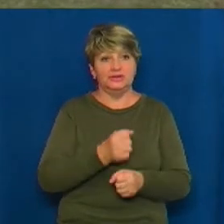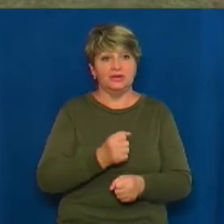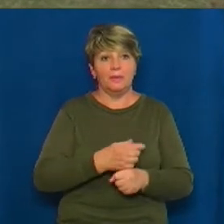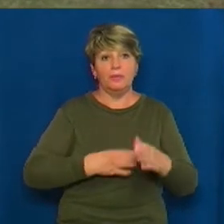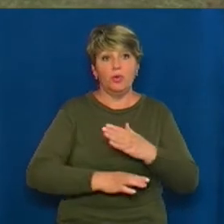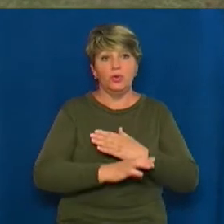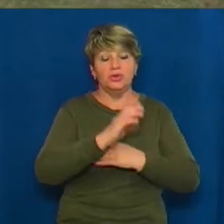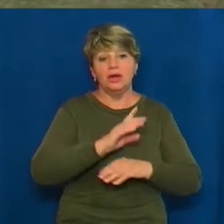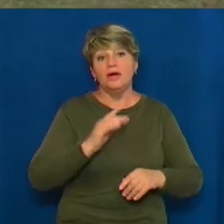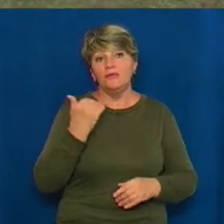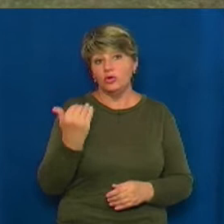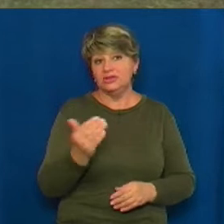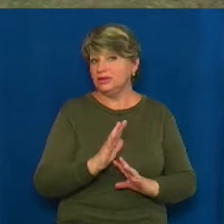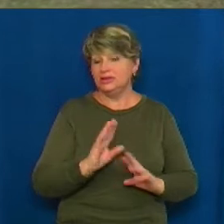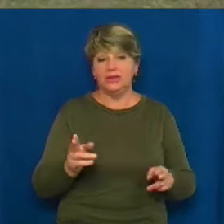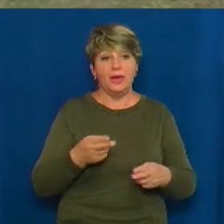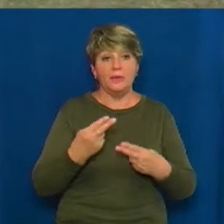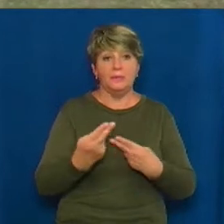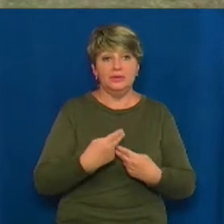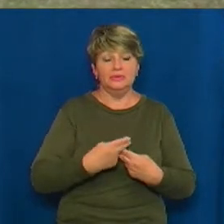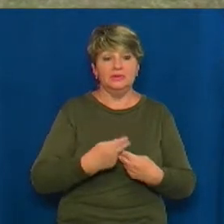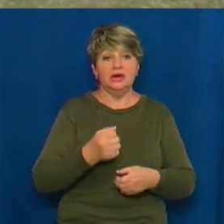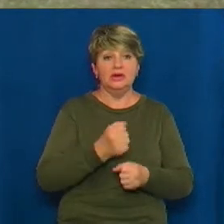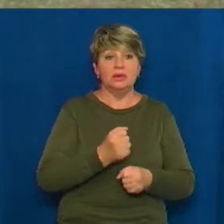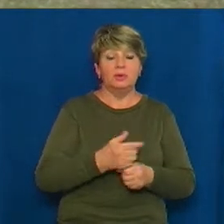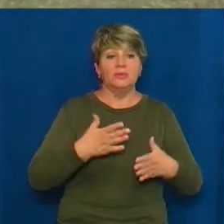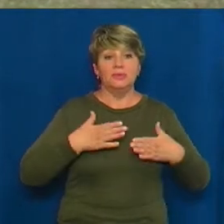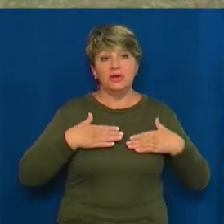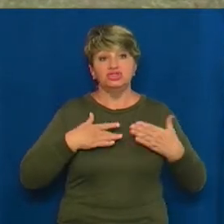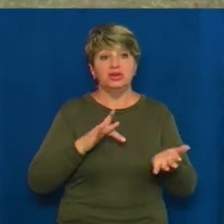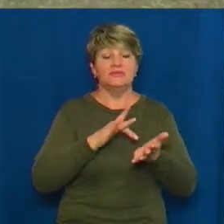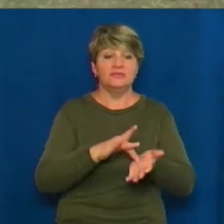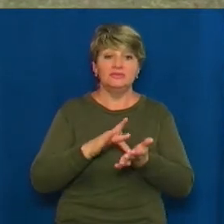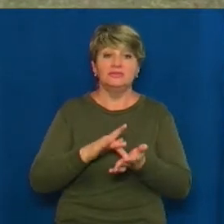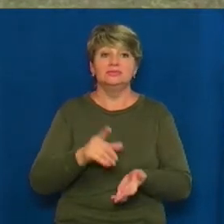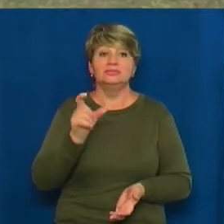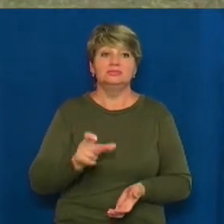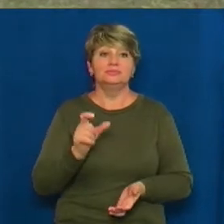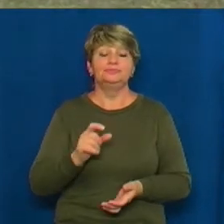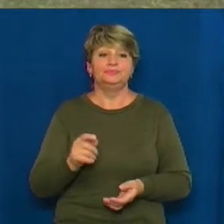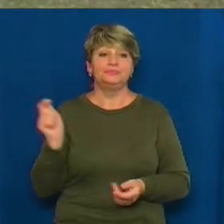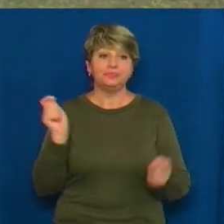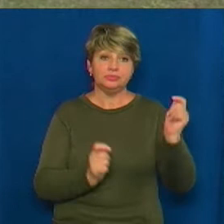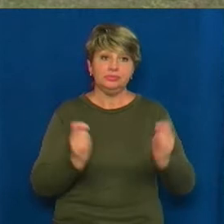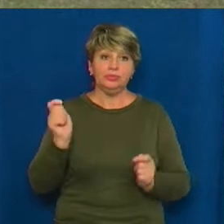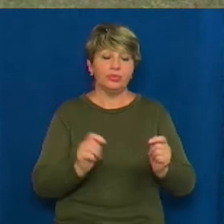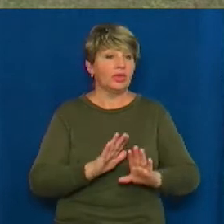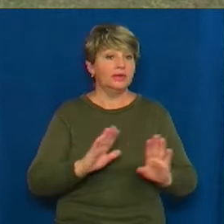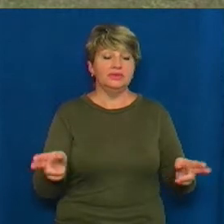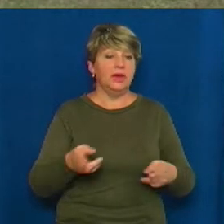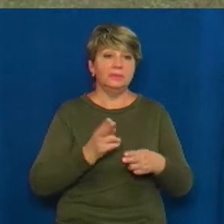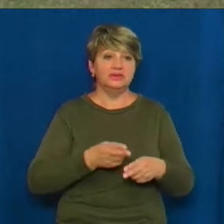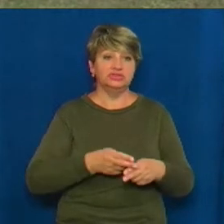перешкоджають роботі наших екскурсоводів з відвідувачами, не перешкоджають богослужінням.